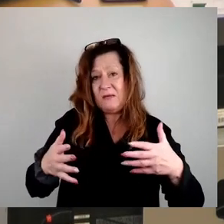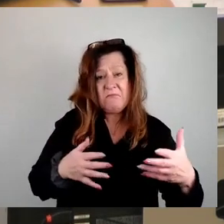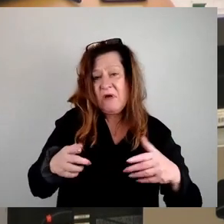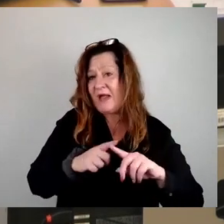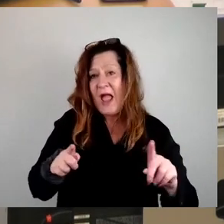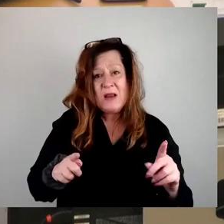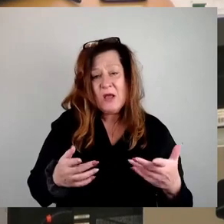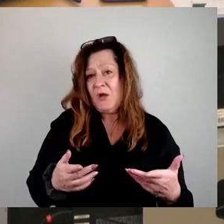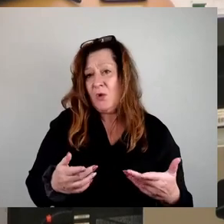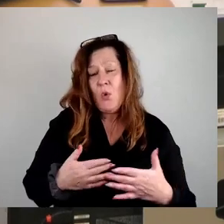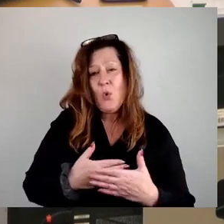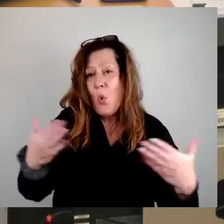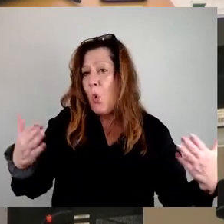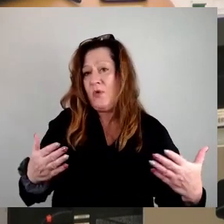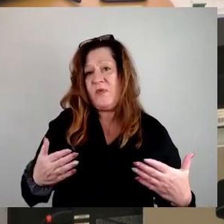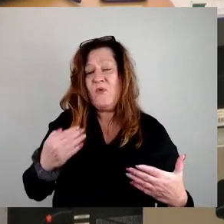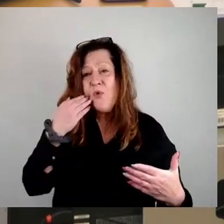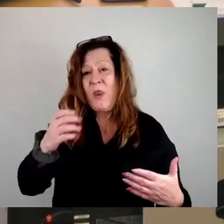Wohneigentum verfügen,